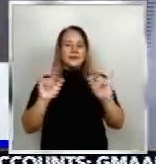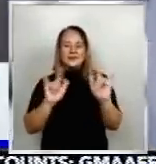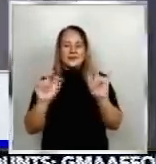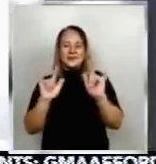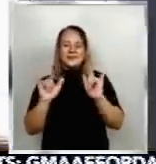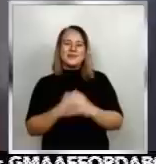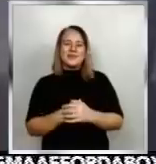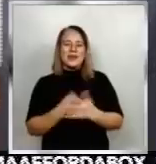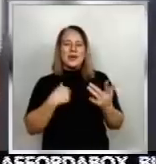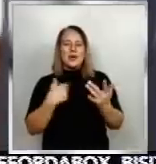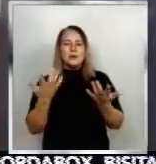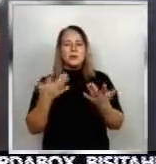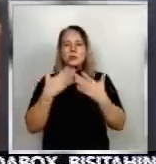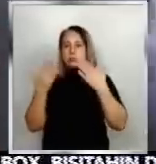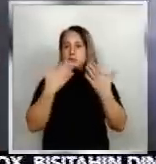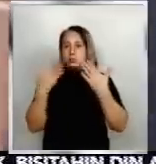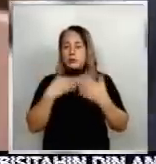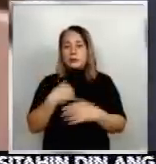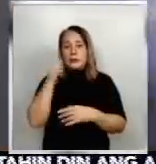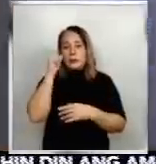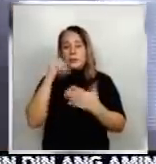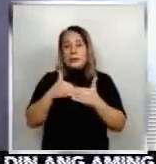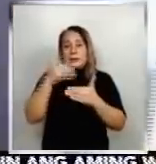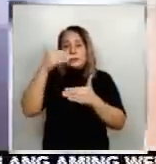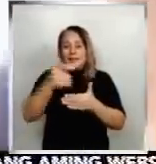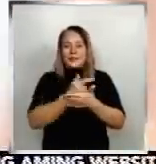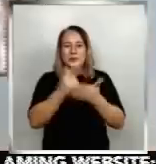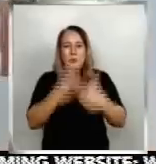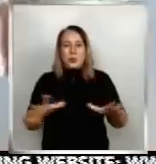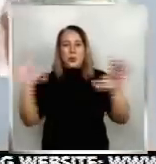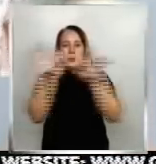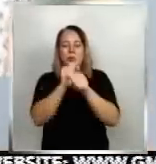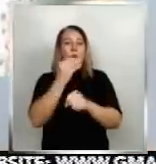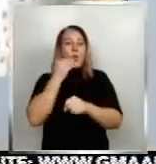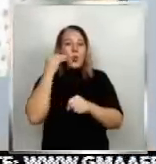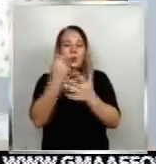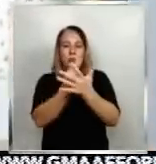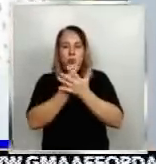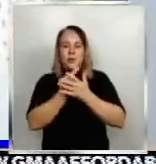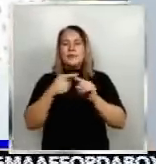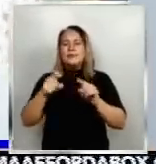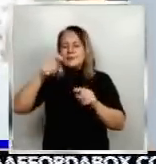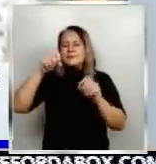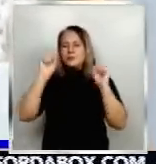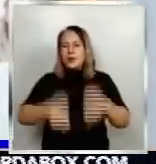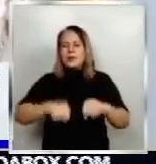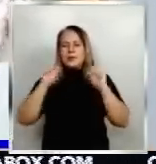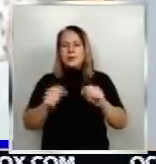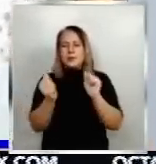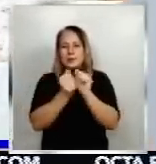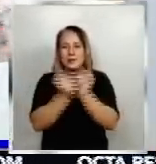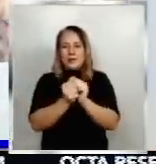Ang pinagpapasalamat ni Alvin, sa susunod na linggo ay matatapos na ang kanyang home quarantine. Kaya pwede na talaga niyang makasama ang kanyang pamilya